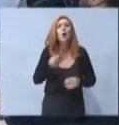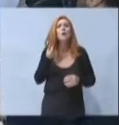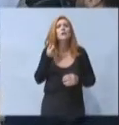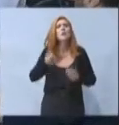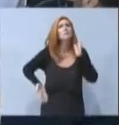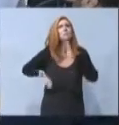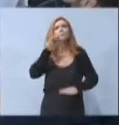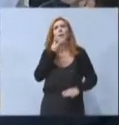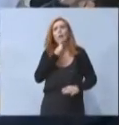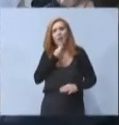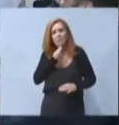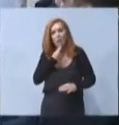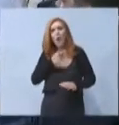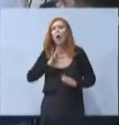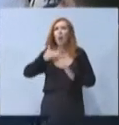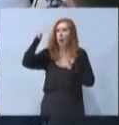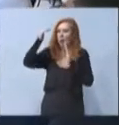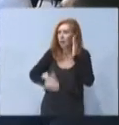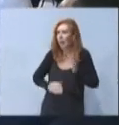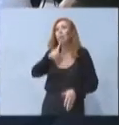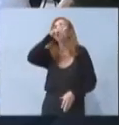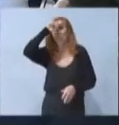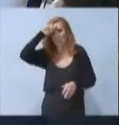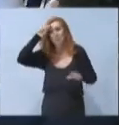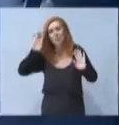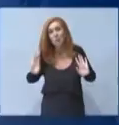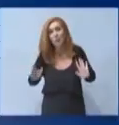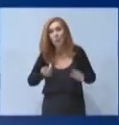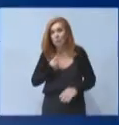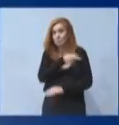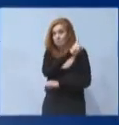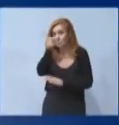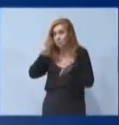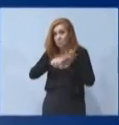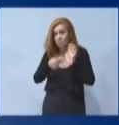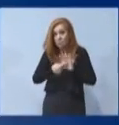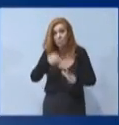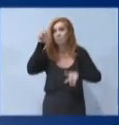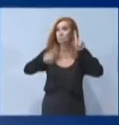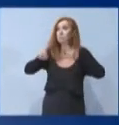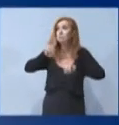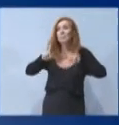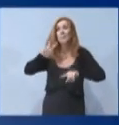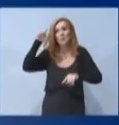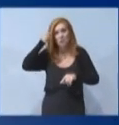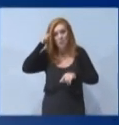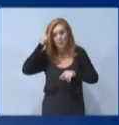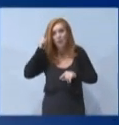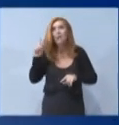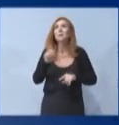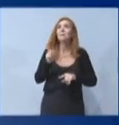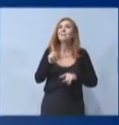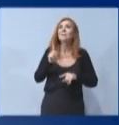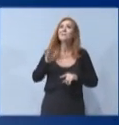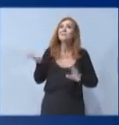δύσκολα συχνά αποκλειμακώνονται. Και προειδοποιώ κάποιους επιτίδιους να μην εκμεταλλευτούν